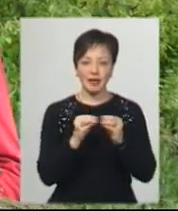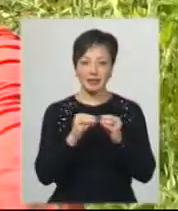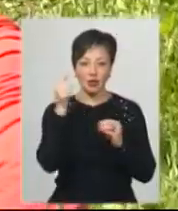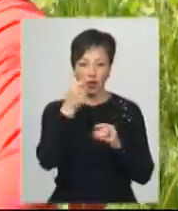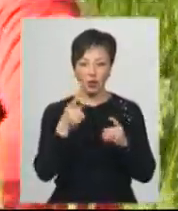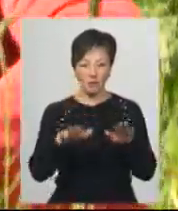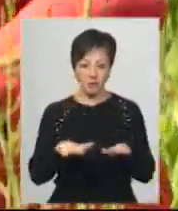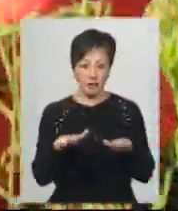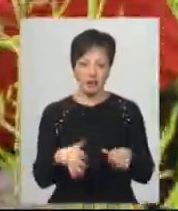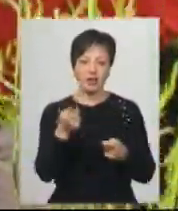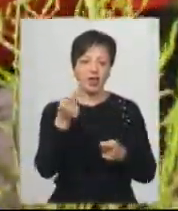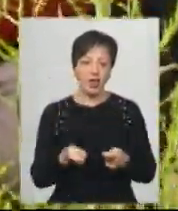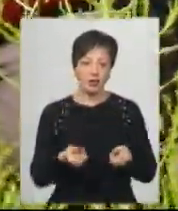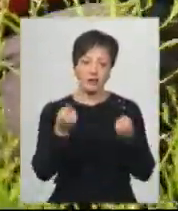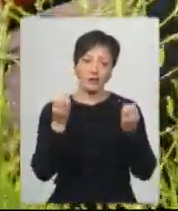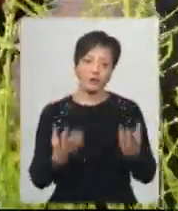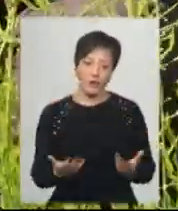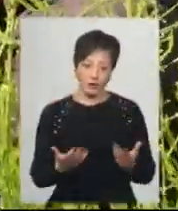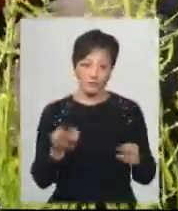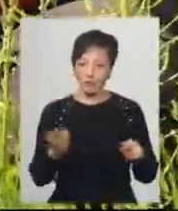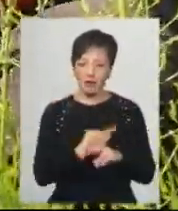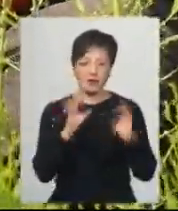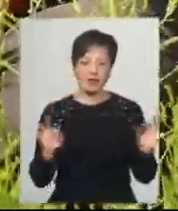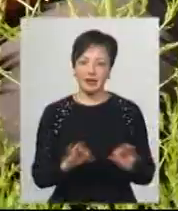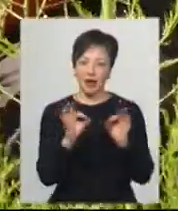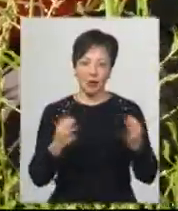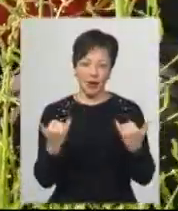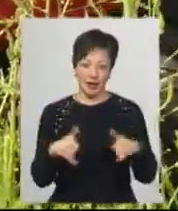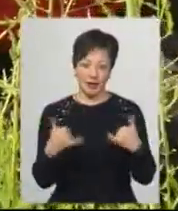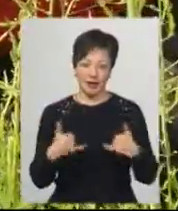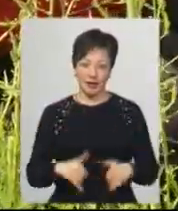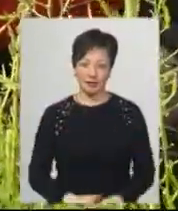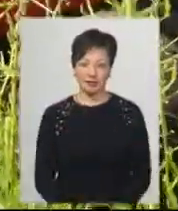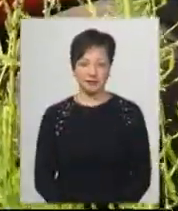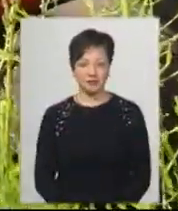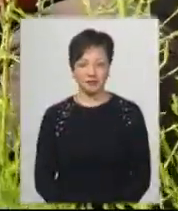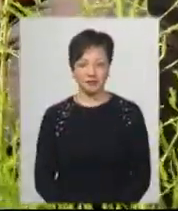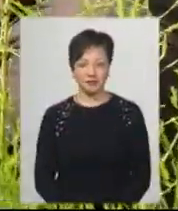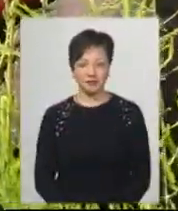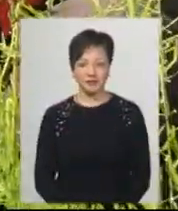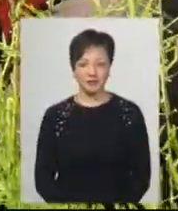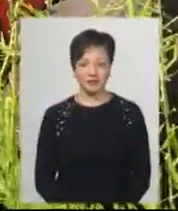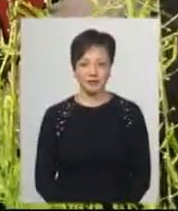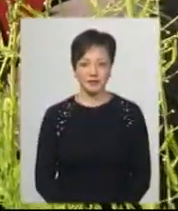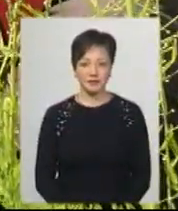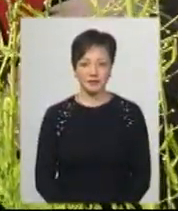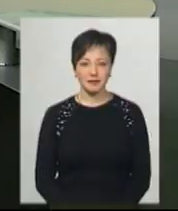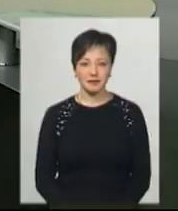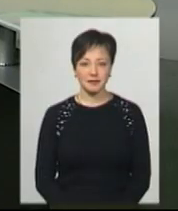місці, а тобі дешево, просто, без ніякої хімії. Світлана Поробок, Ірій Чорний, новини на Суспільному, Хмельниччина.